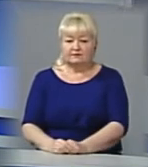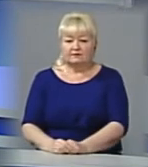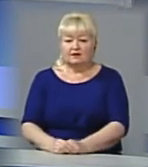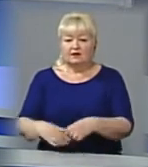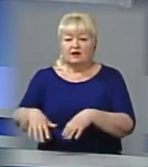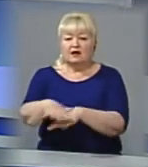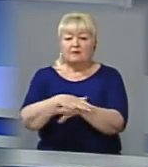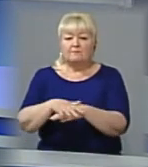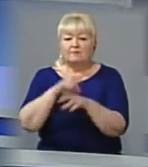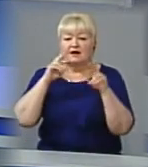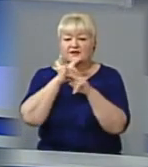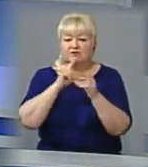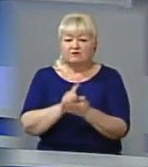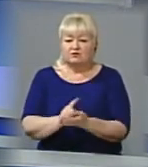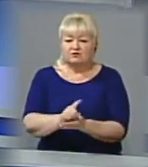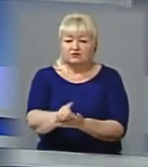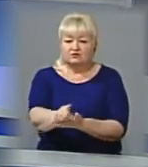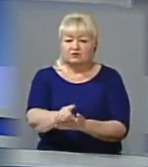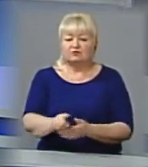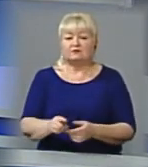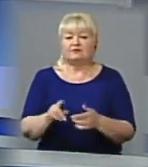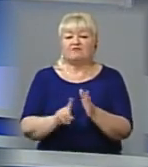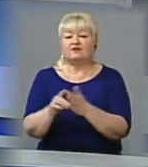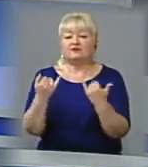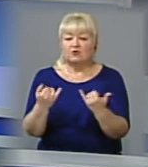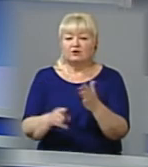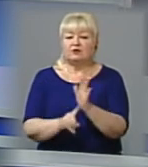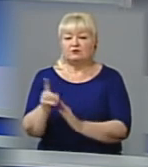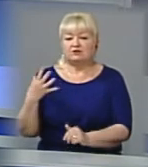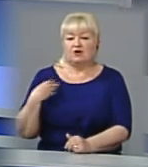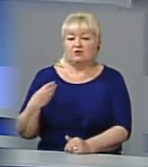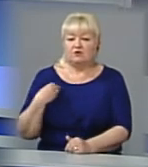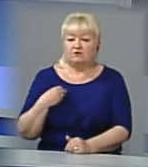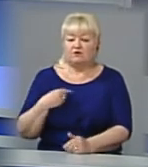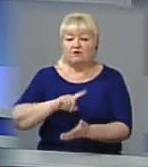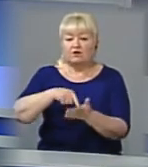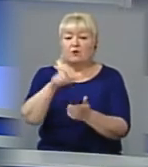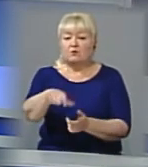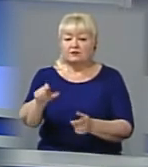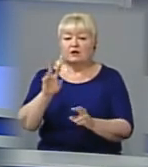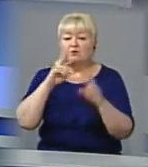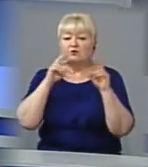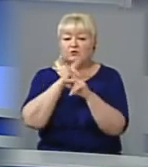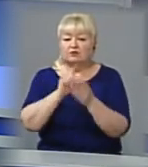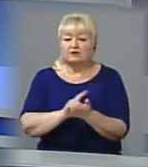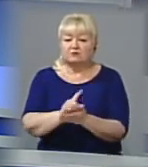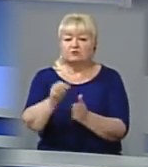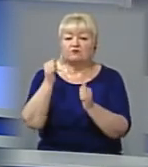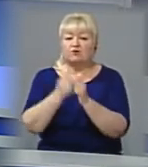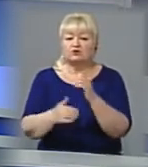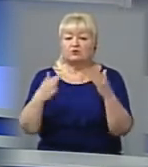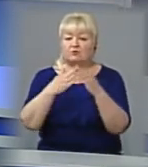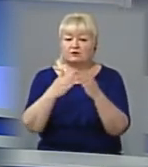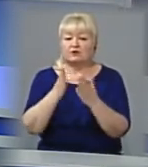Масову деретизацію, знищення гризонів від сьогодні починають у Львові. Комунальники троїтимуть пацюків у кожному будинку. Для цього